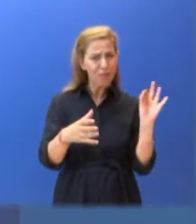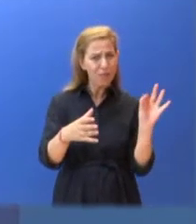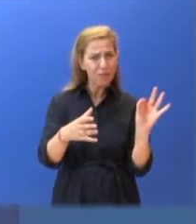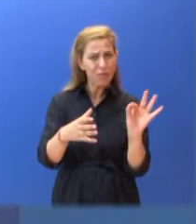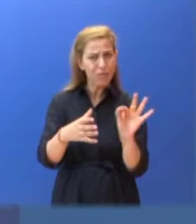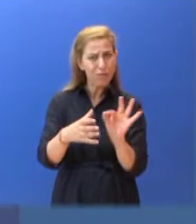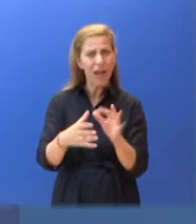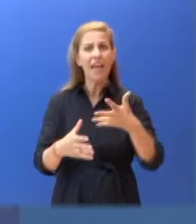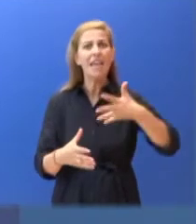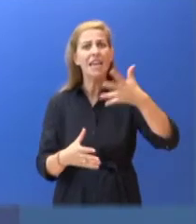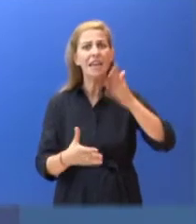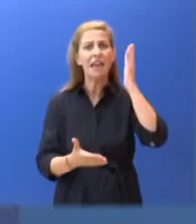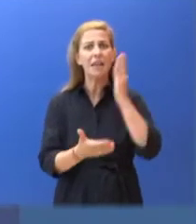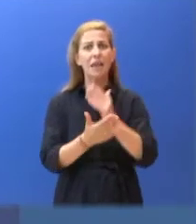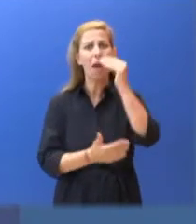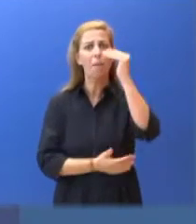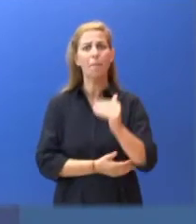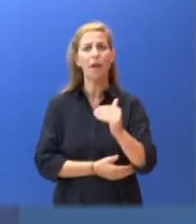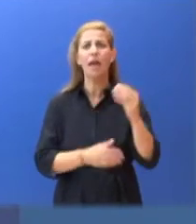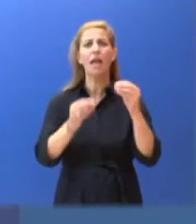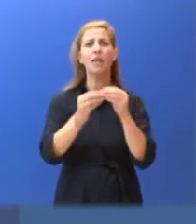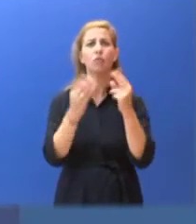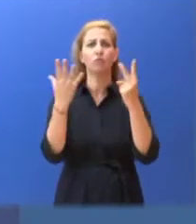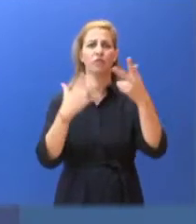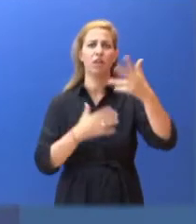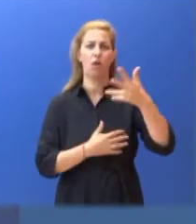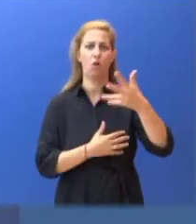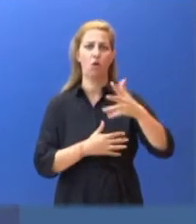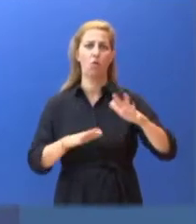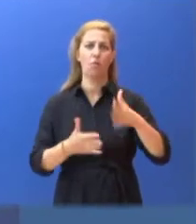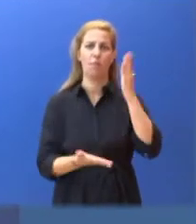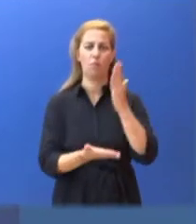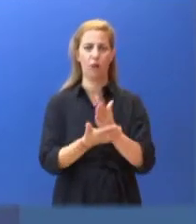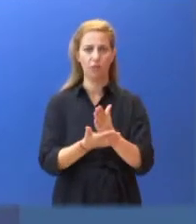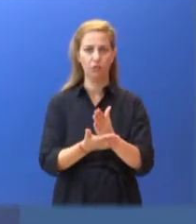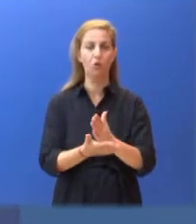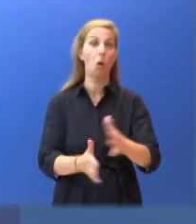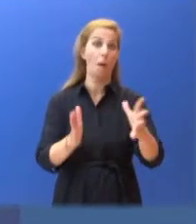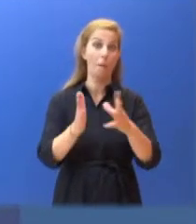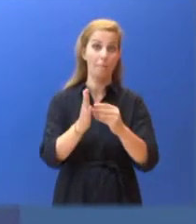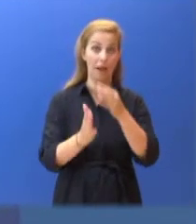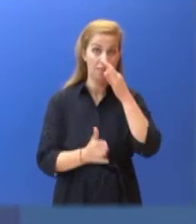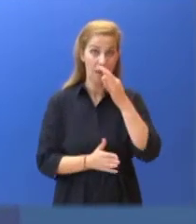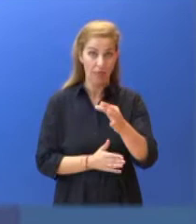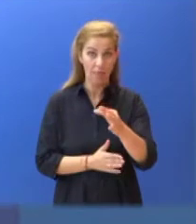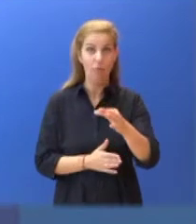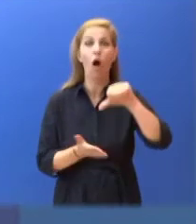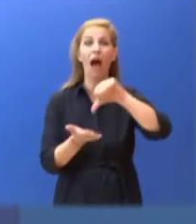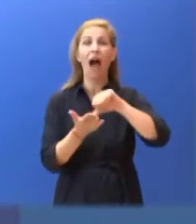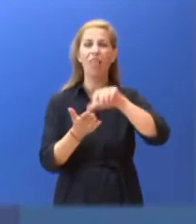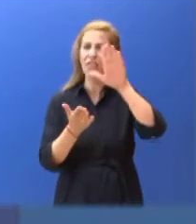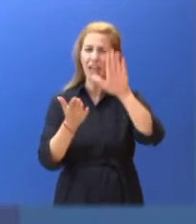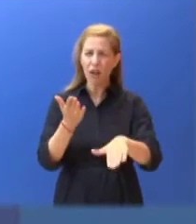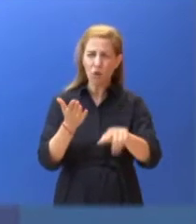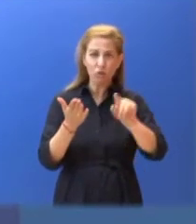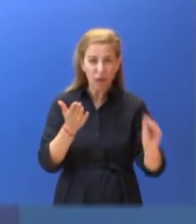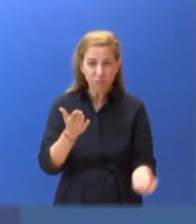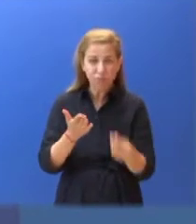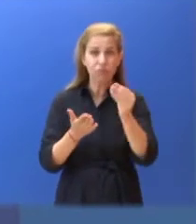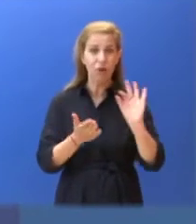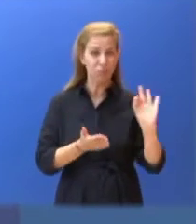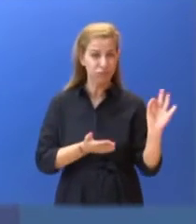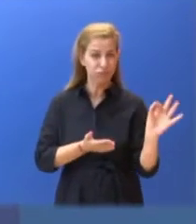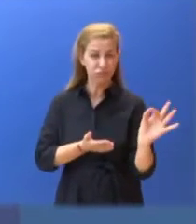προσβάλλονται από τον ιό στα 27 έτη. Χαρακτηριστικό είναι το γεγονός ότι στο νότιο τομέα Αθηνών, όπου ετοπίζεται ιδιαίτερα